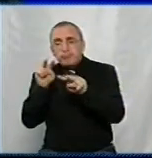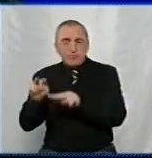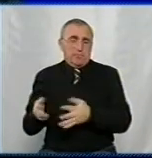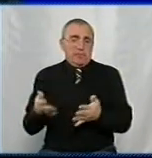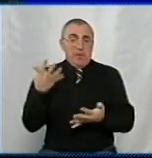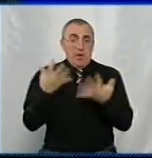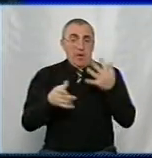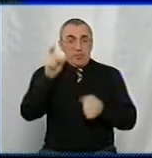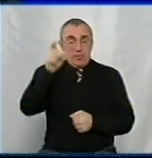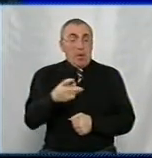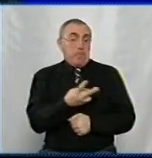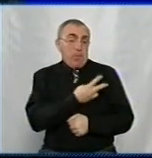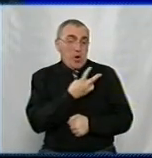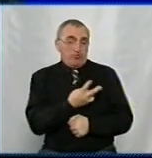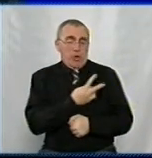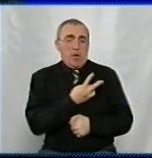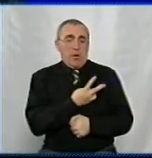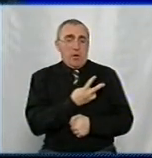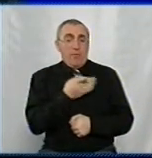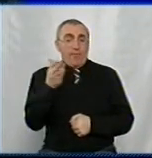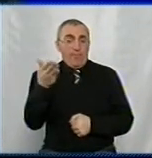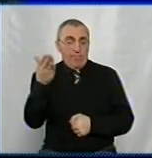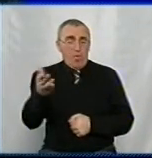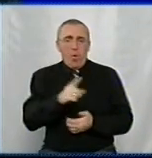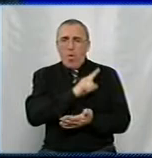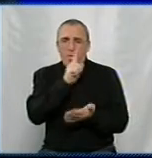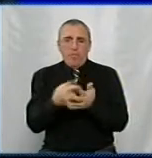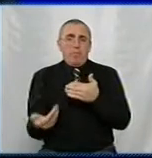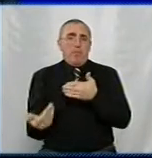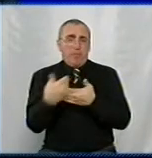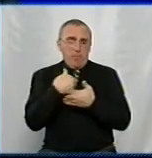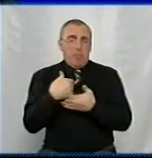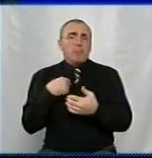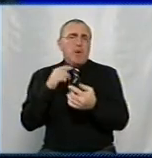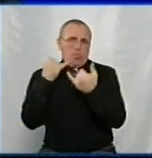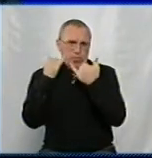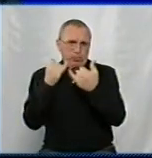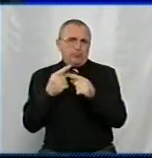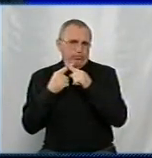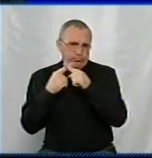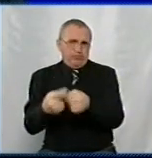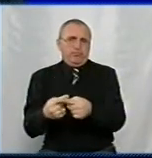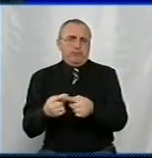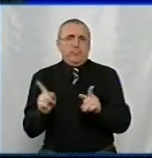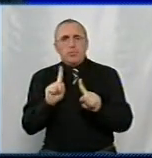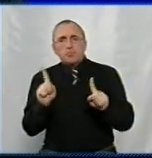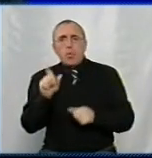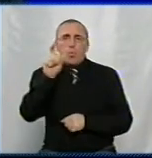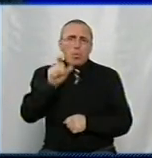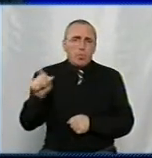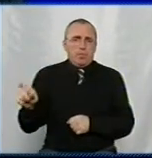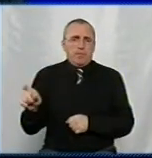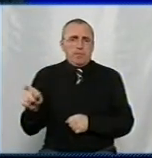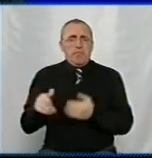Якщо людина бажає, то вона обов'язково до нас прийде, і ми йдемо на зустріч людям, і